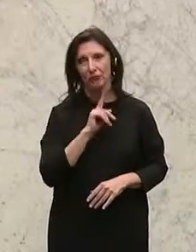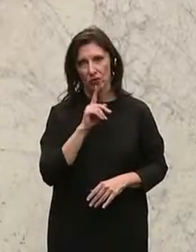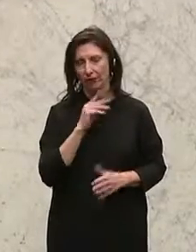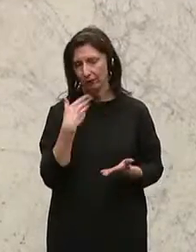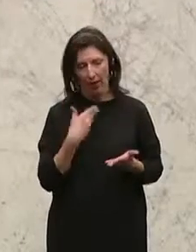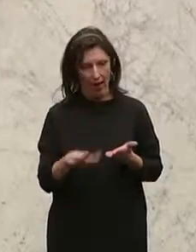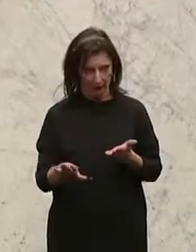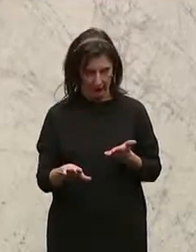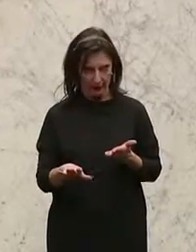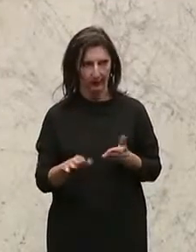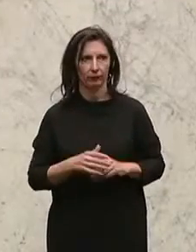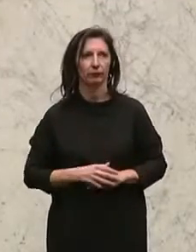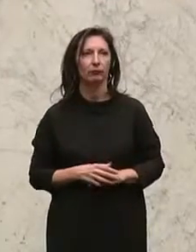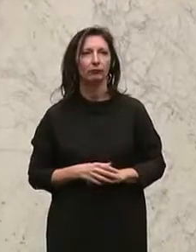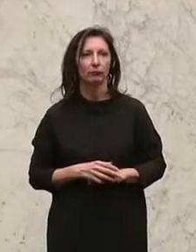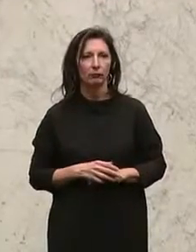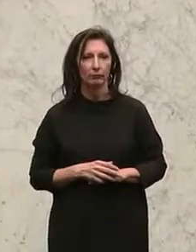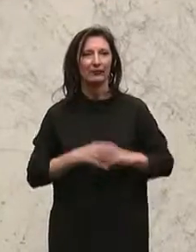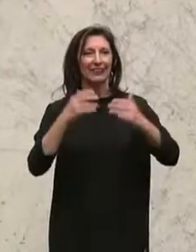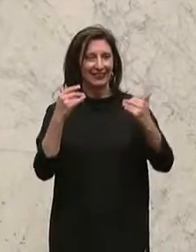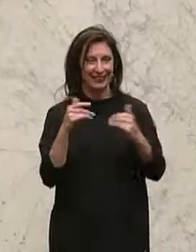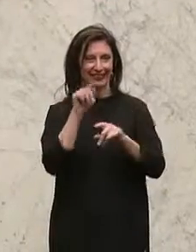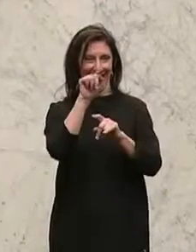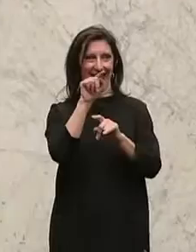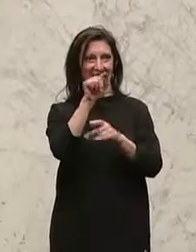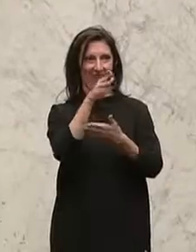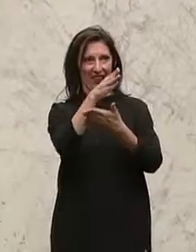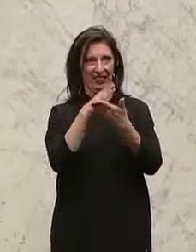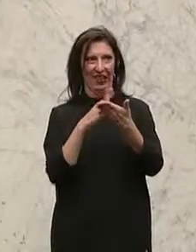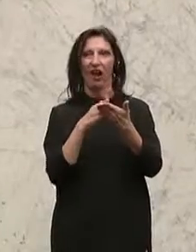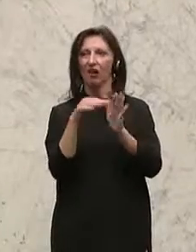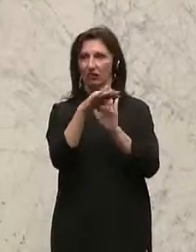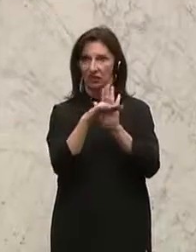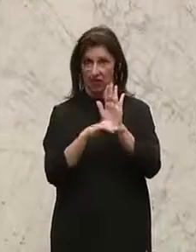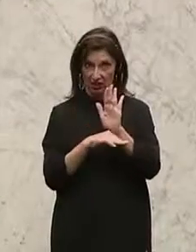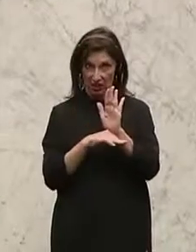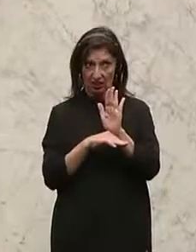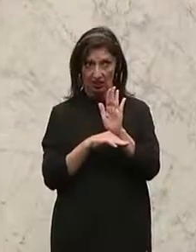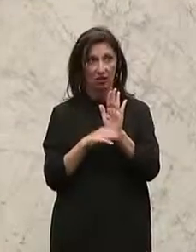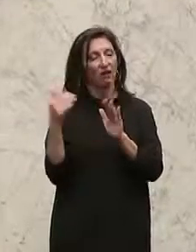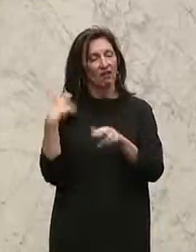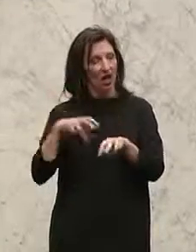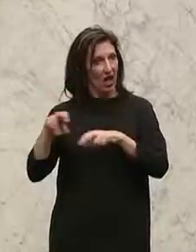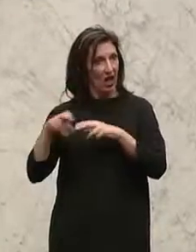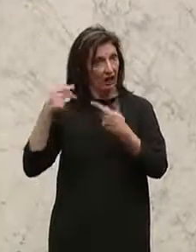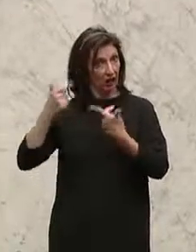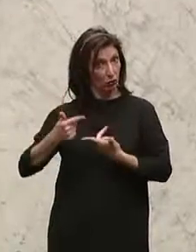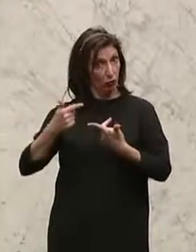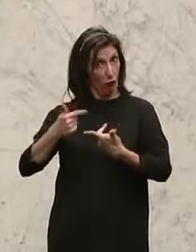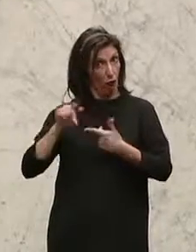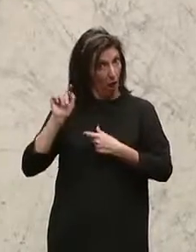Das ist die Somit abgelehnt. Abstimmung über diese Teile des Gesetzentwurfs in der Fassung der Regierungsvorlage.